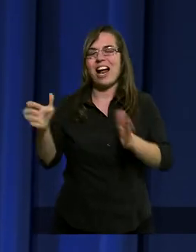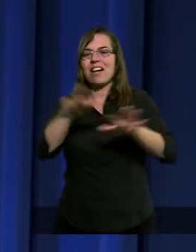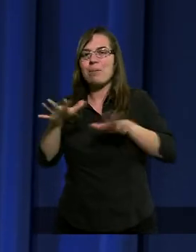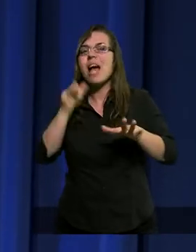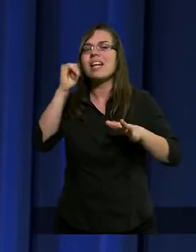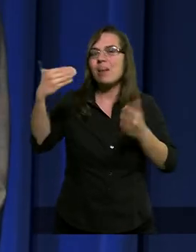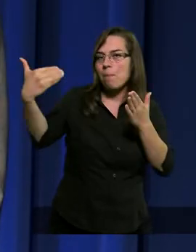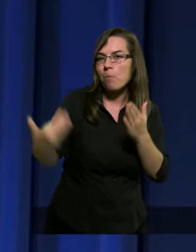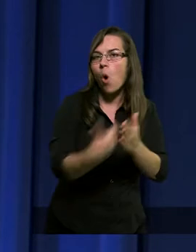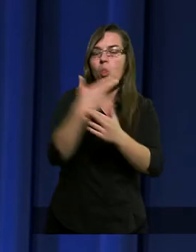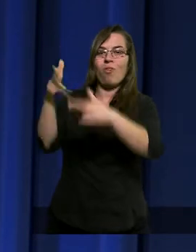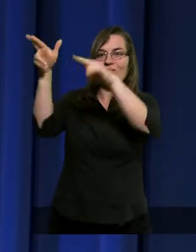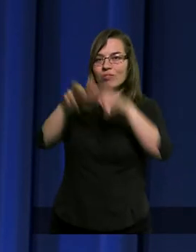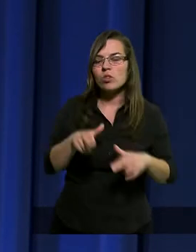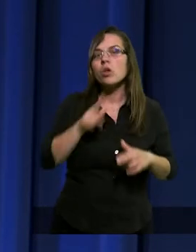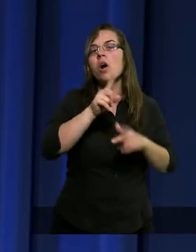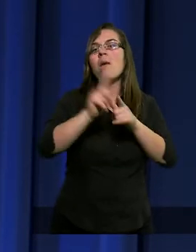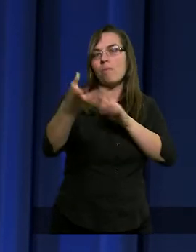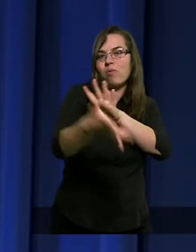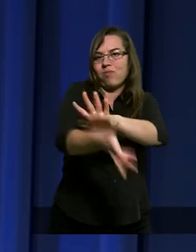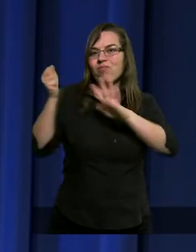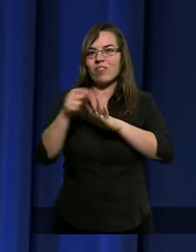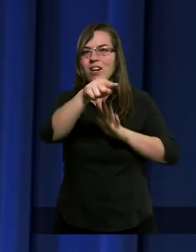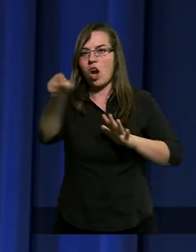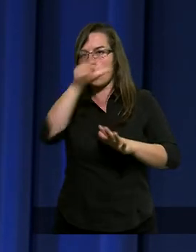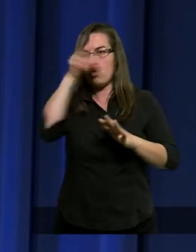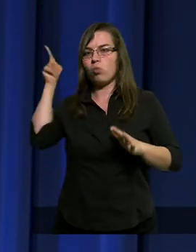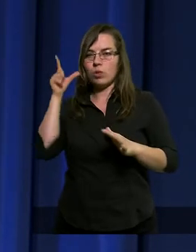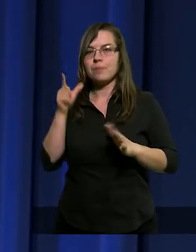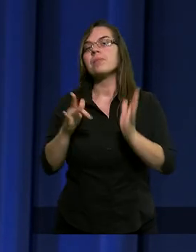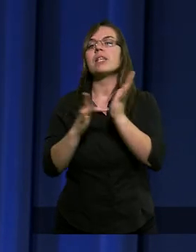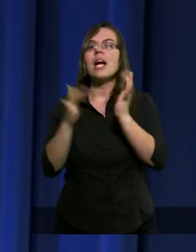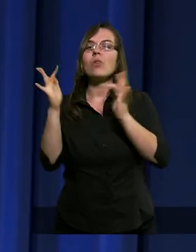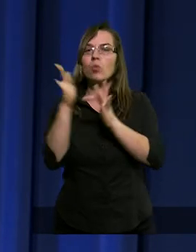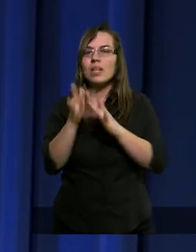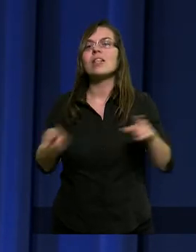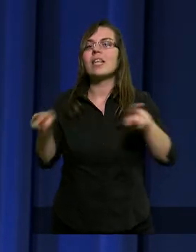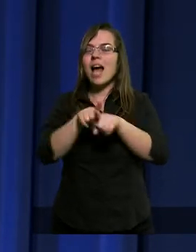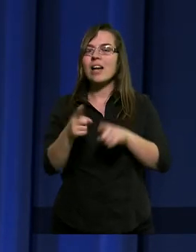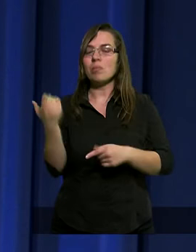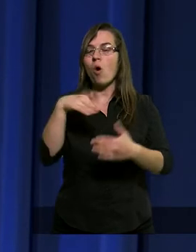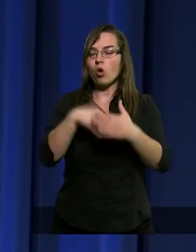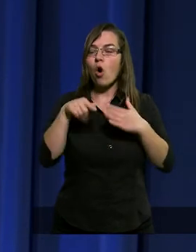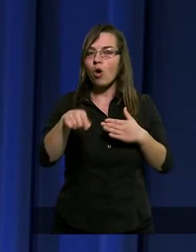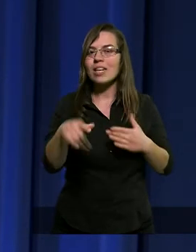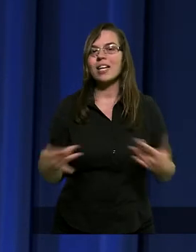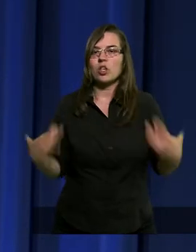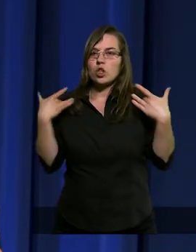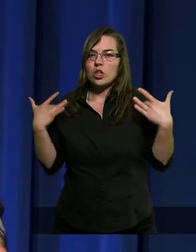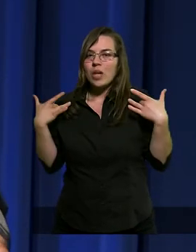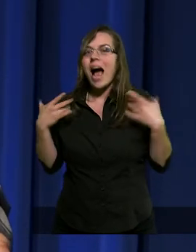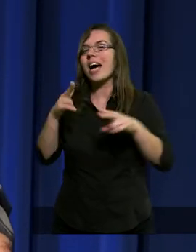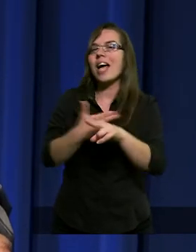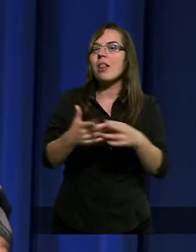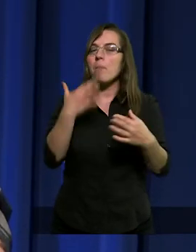zasiem ponownie po was. Jezus Chrystus też pod koniec swego życia,